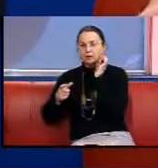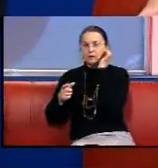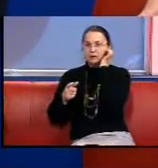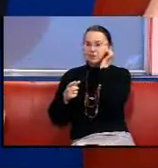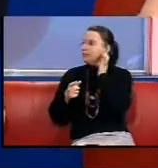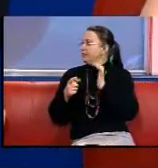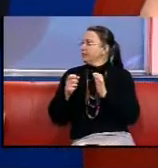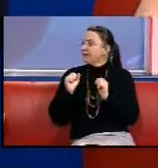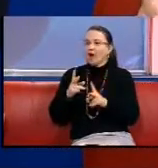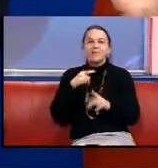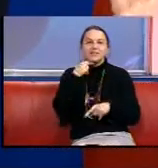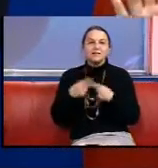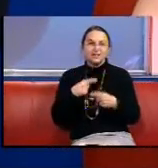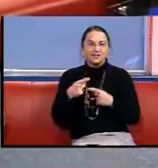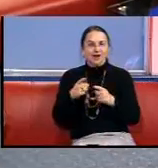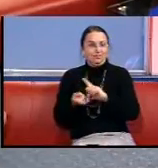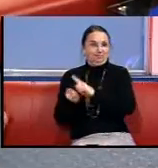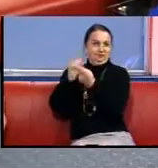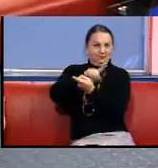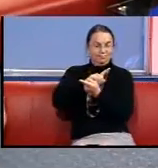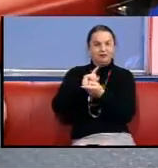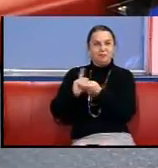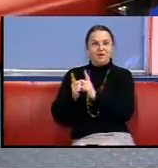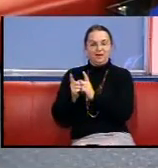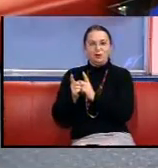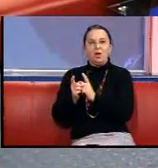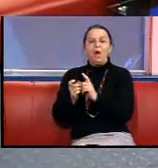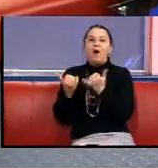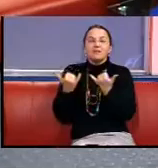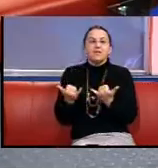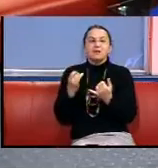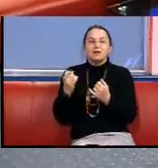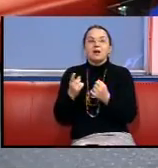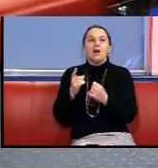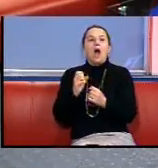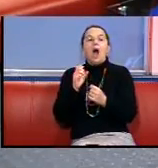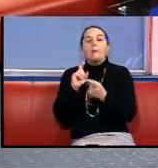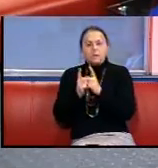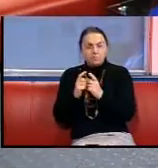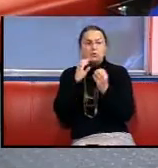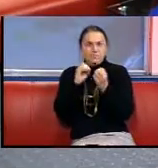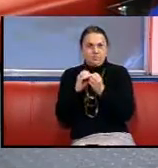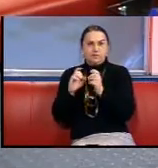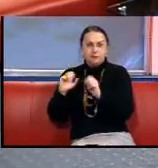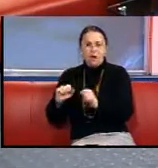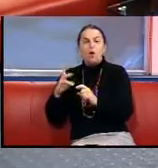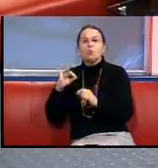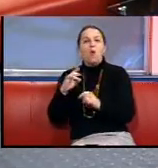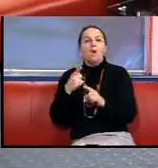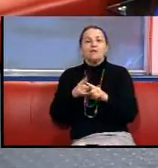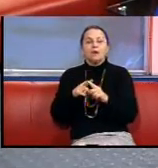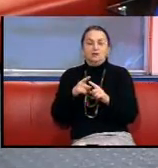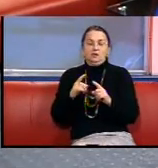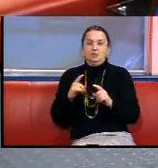як завжди, сурдоперекладач, але в цей раз він говорить не мовою жестів, а голосом А ми